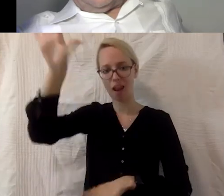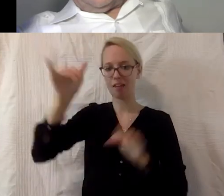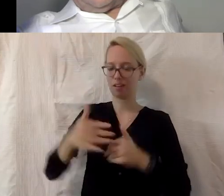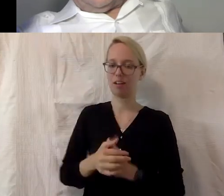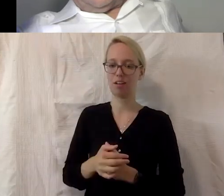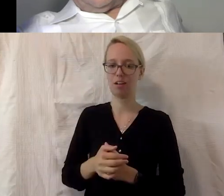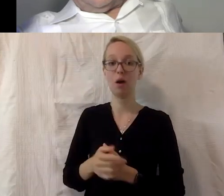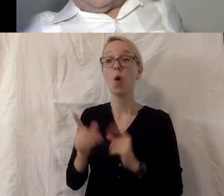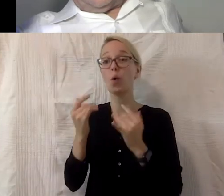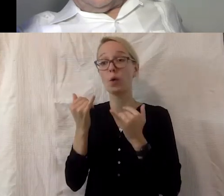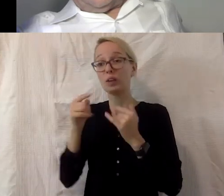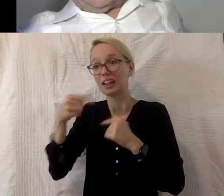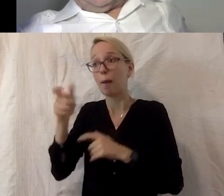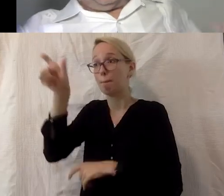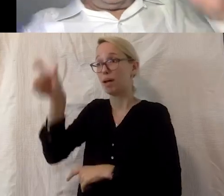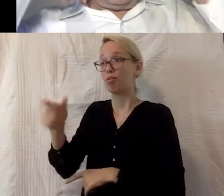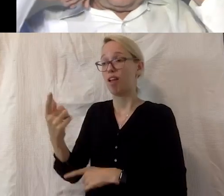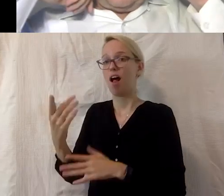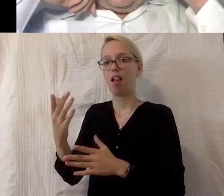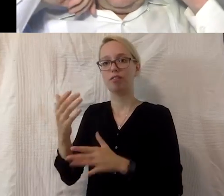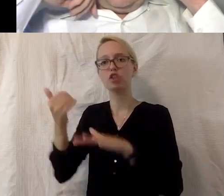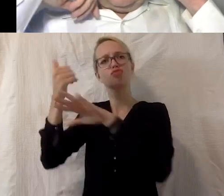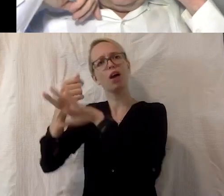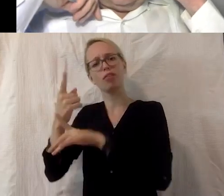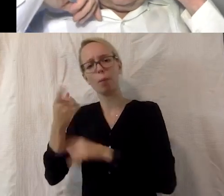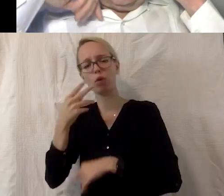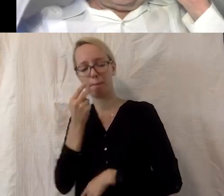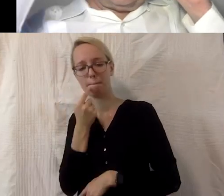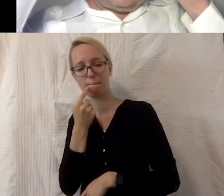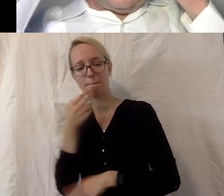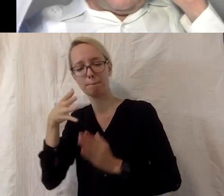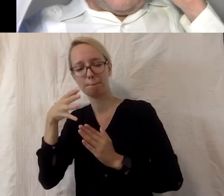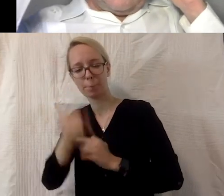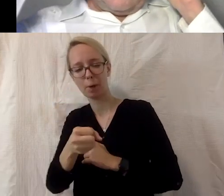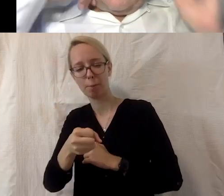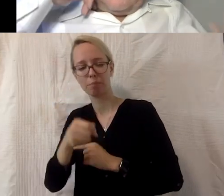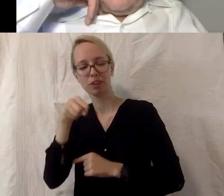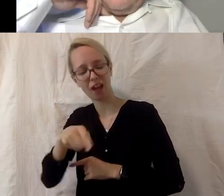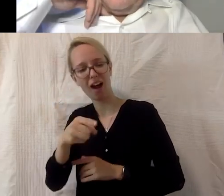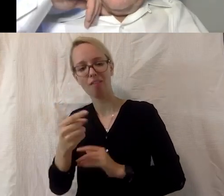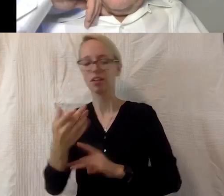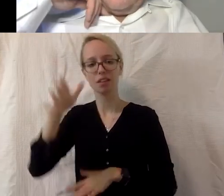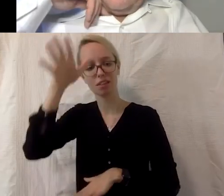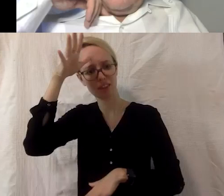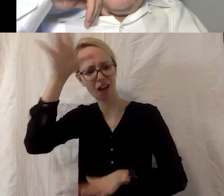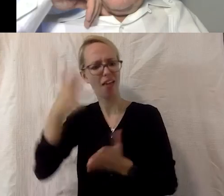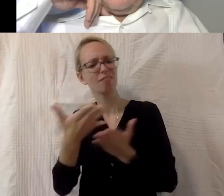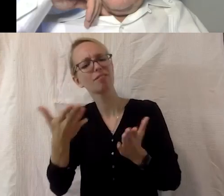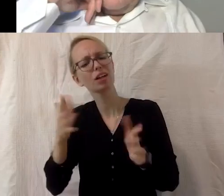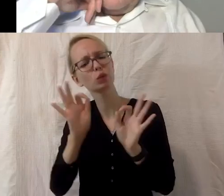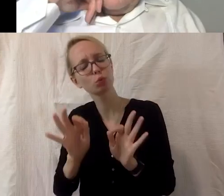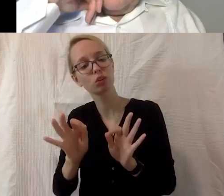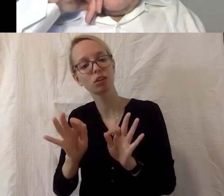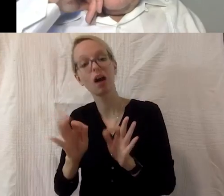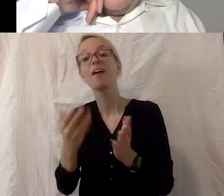ist es, diese Talente zu entdecken und darum, da Begriff, da prägt er den Begriff Goldgräber, also du musst, du musst rauskriegen, was können die Leute besonders